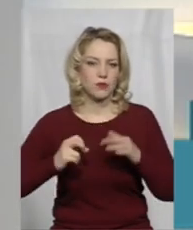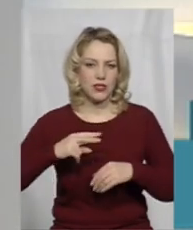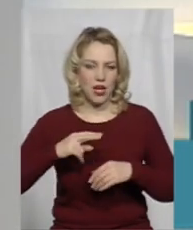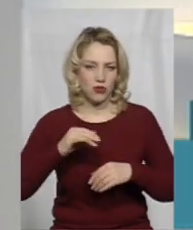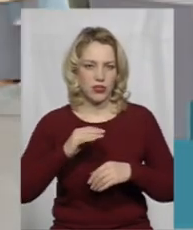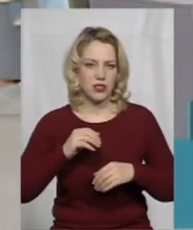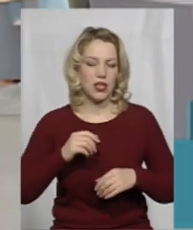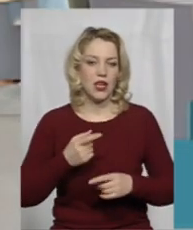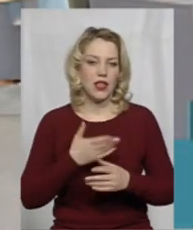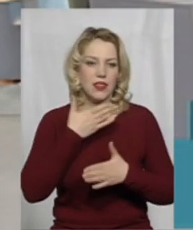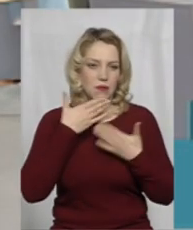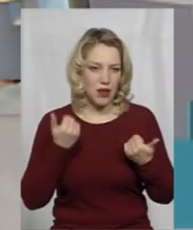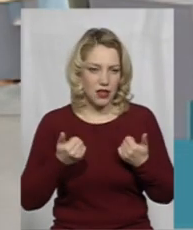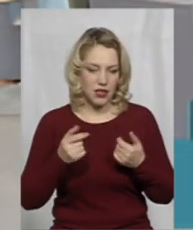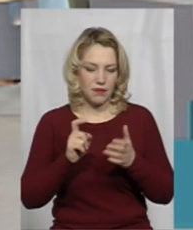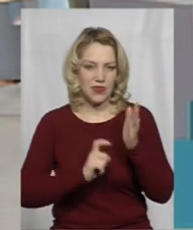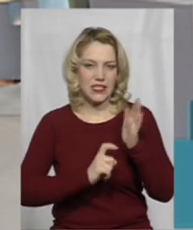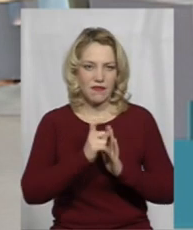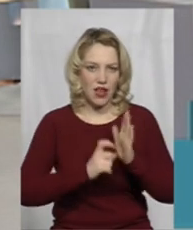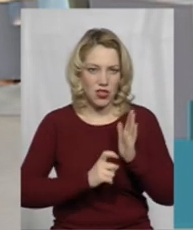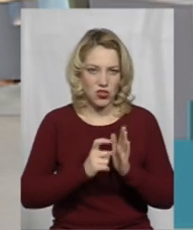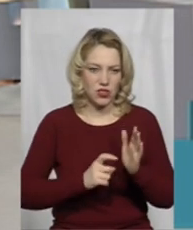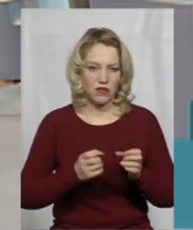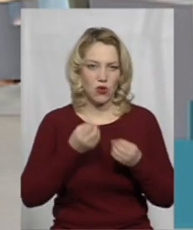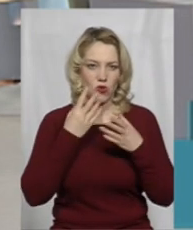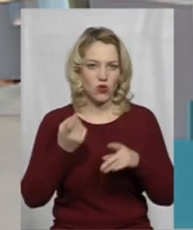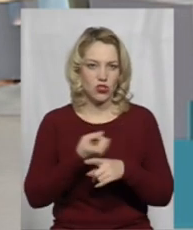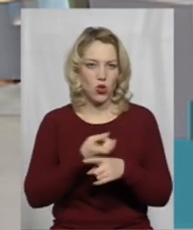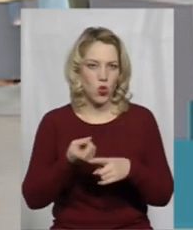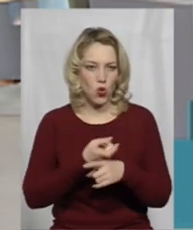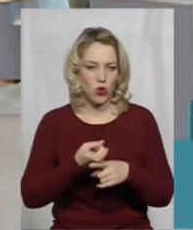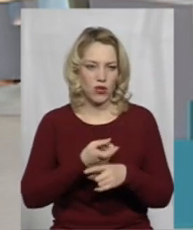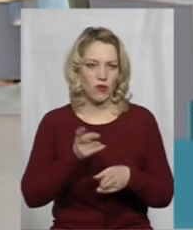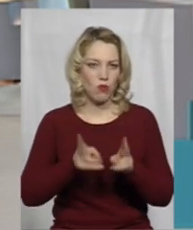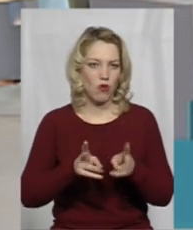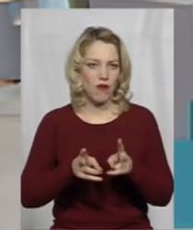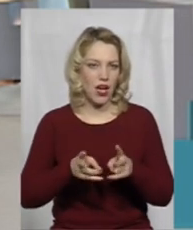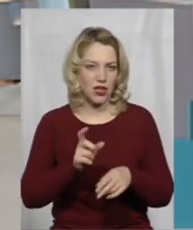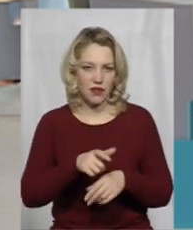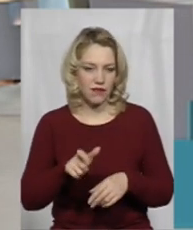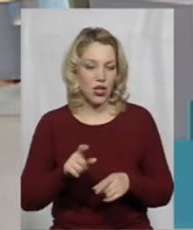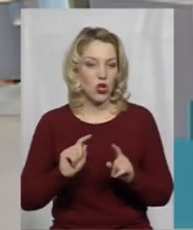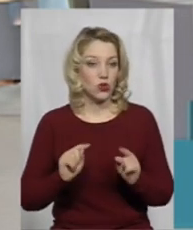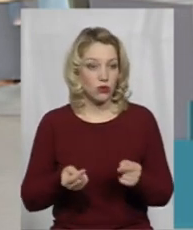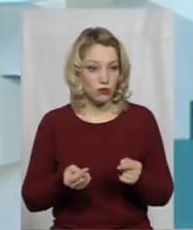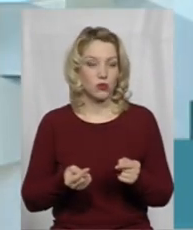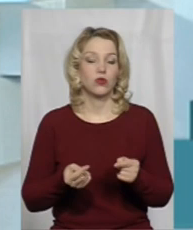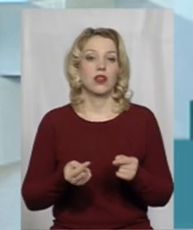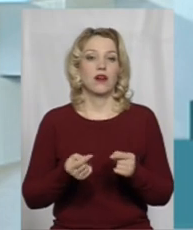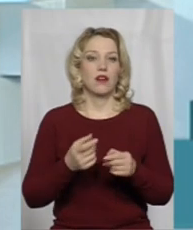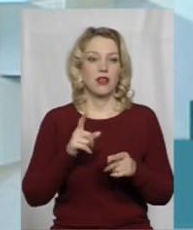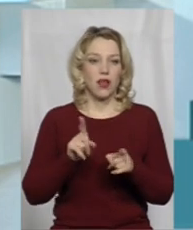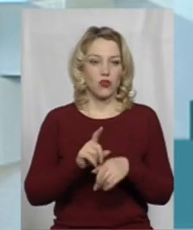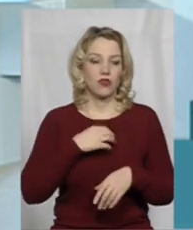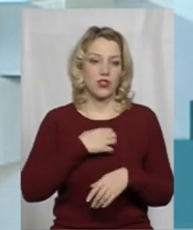робочих рук, немає сварщиків, немає хороших токарів, поварів того роду. Тому також